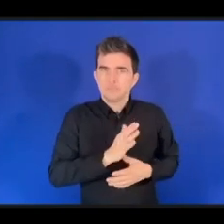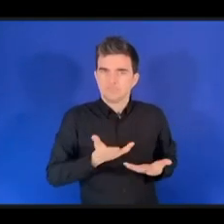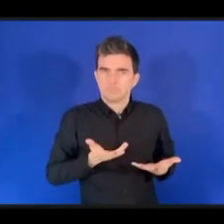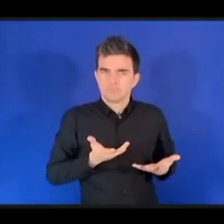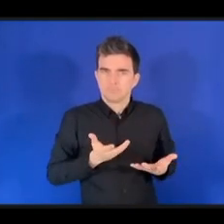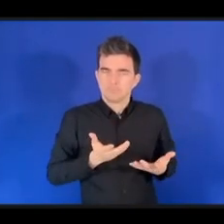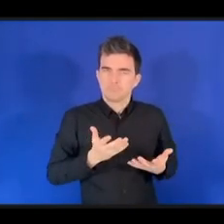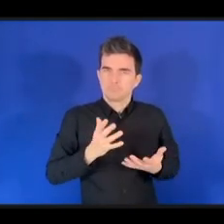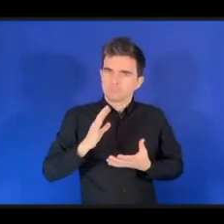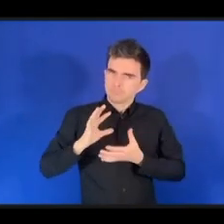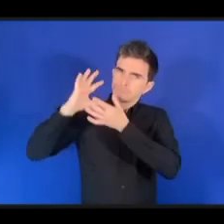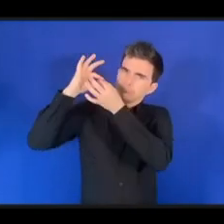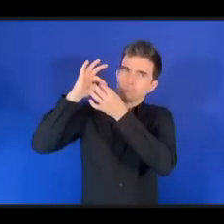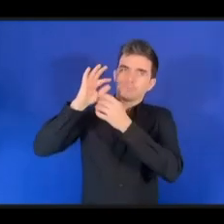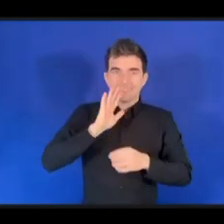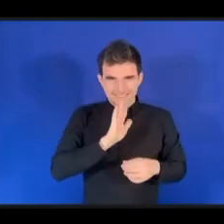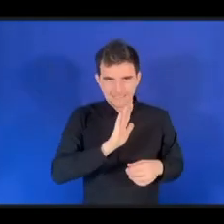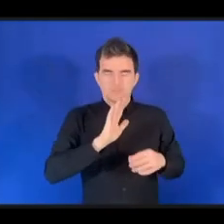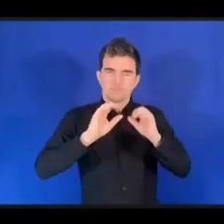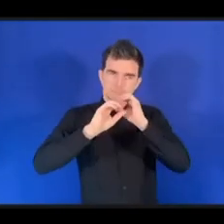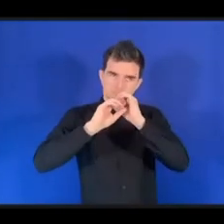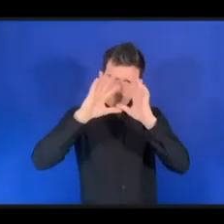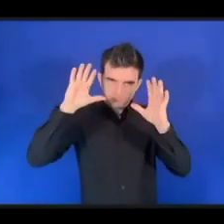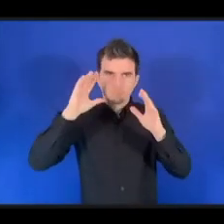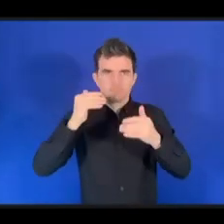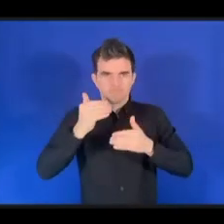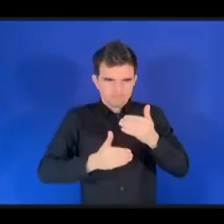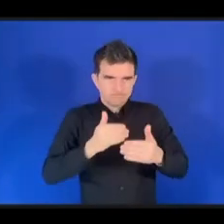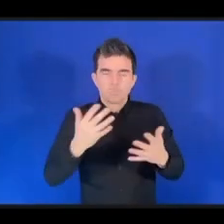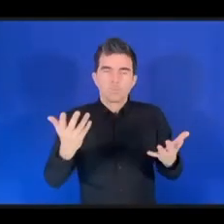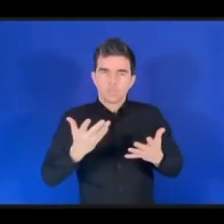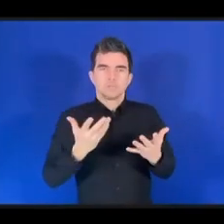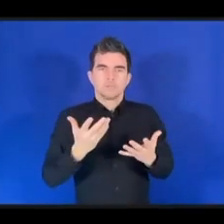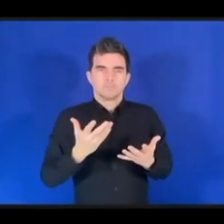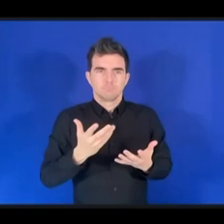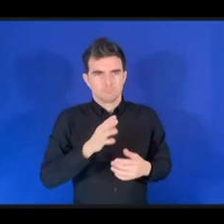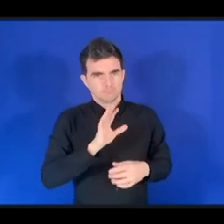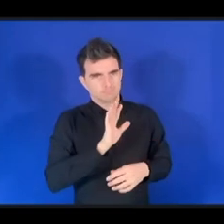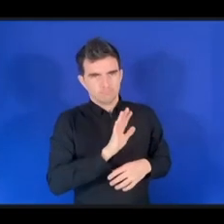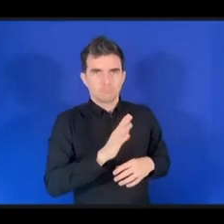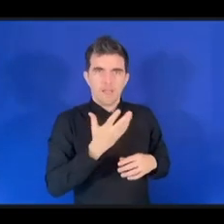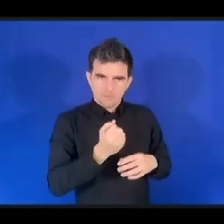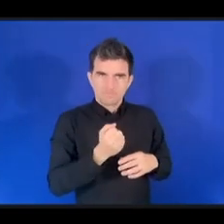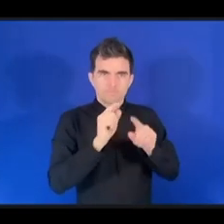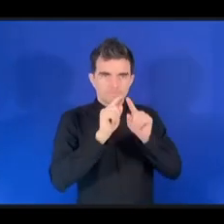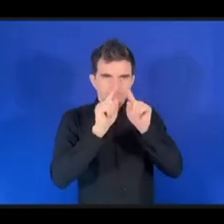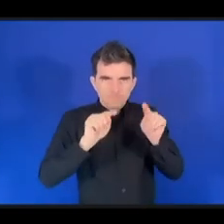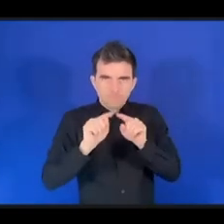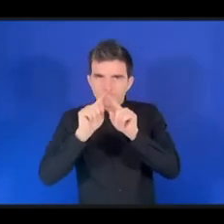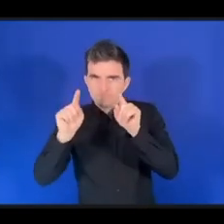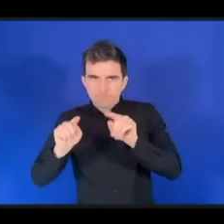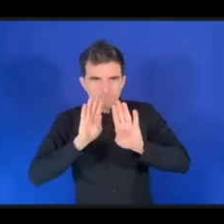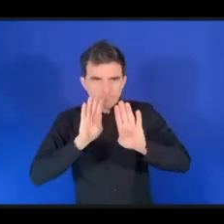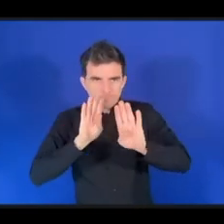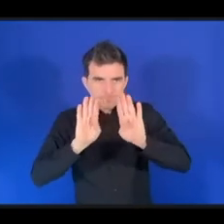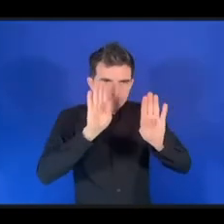представлено и в буддизме, но, однако,